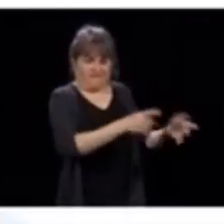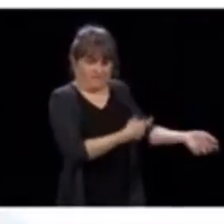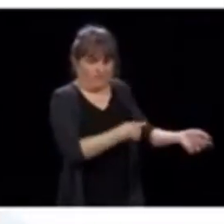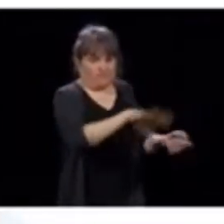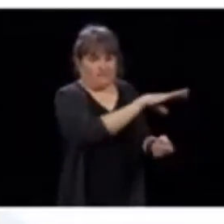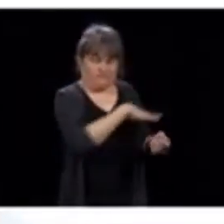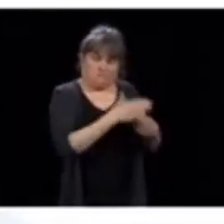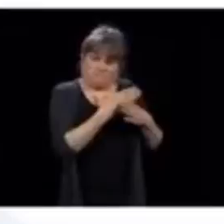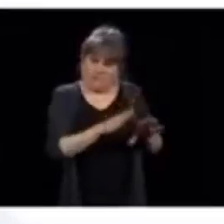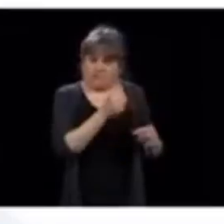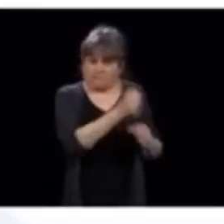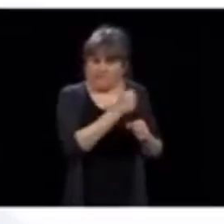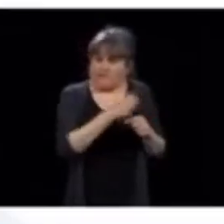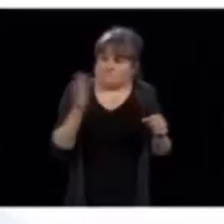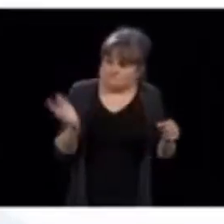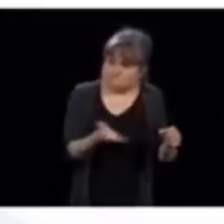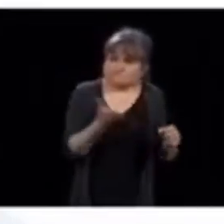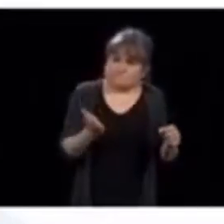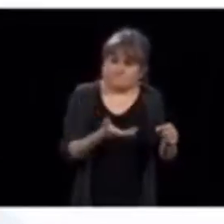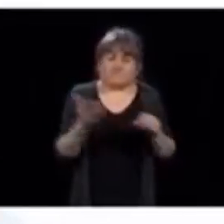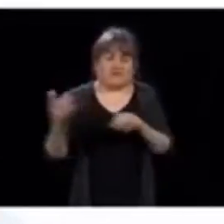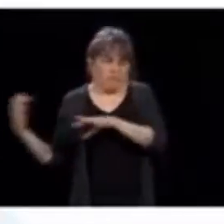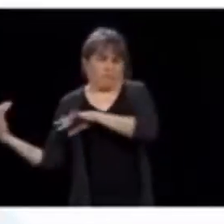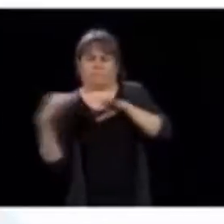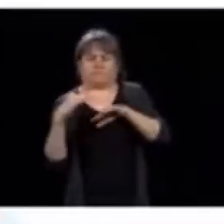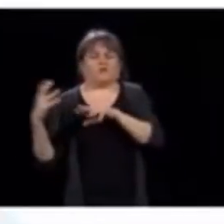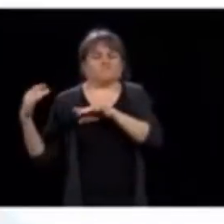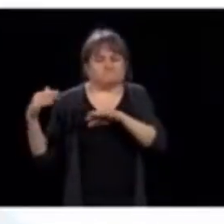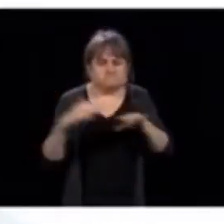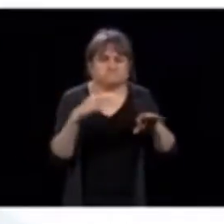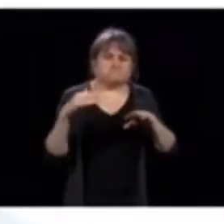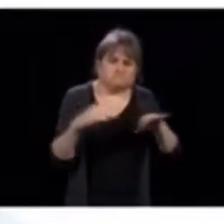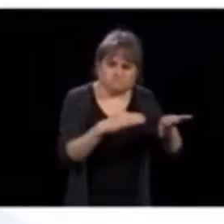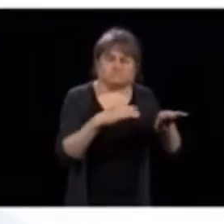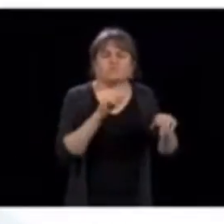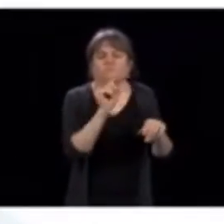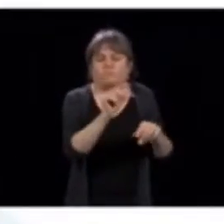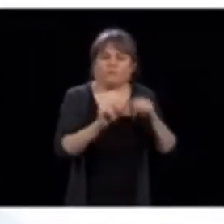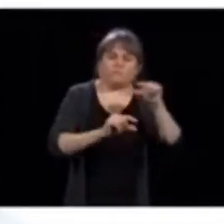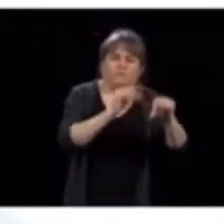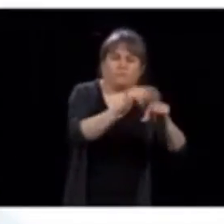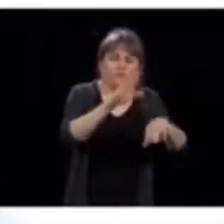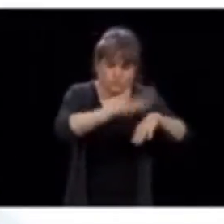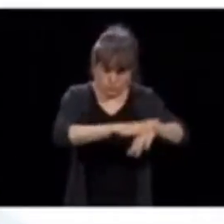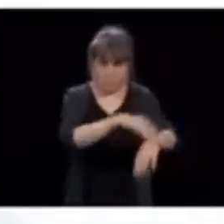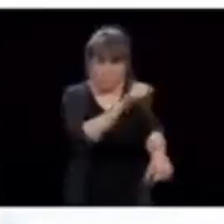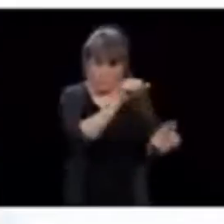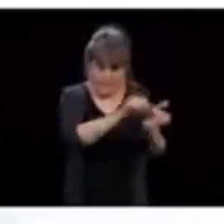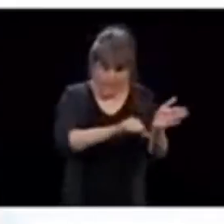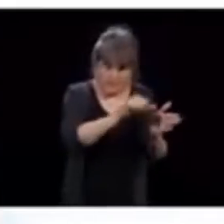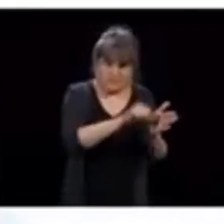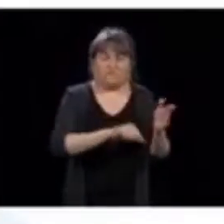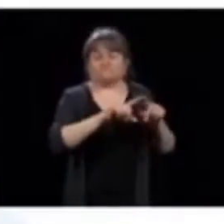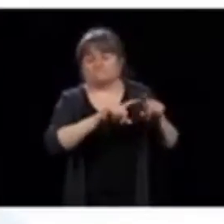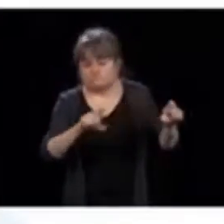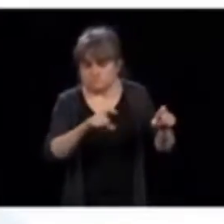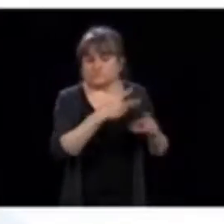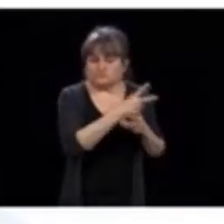nombre de médecins spécialistes qui pourraient graduellement réaugmenter les activités.